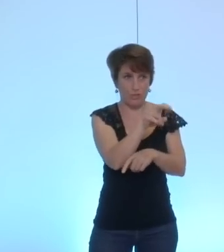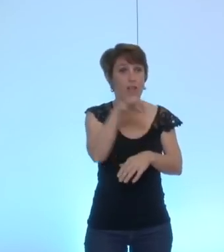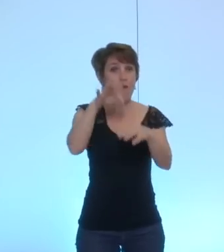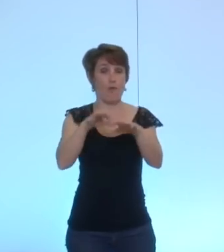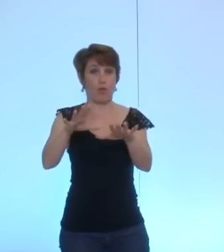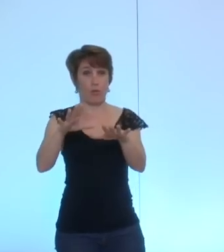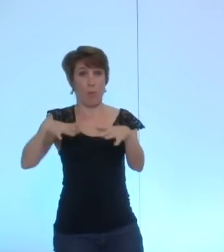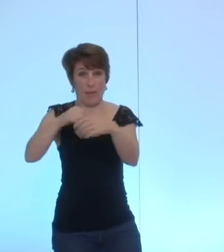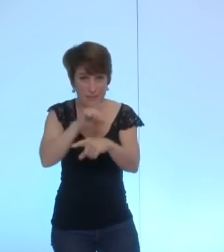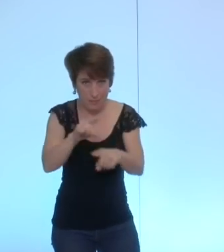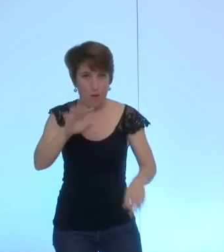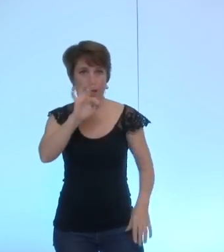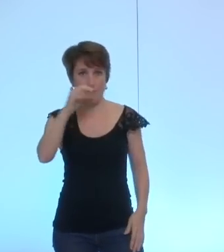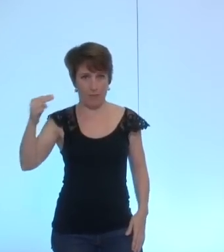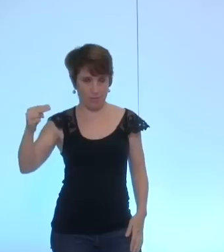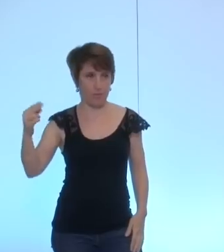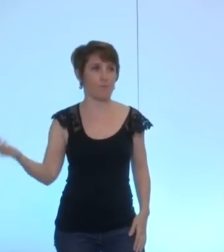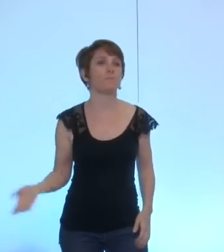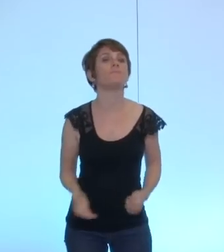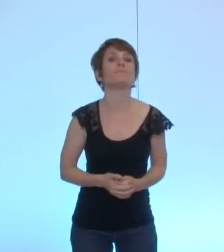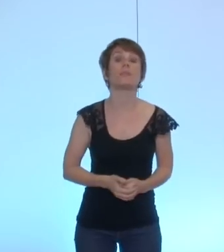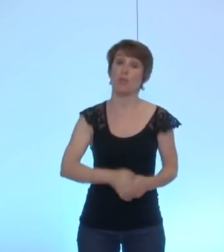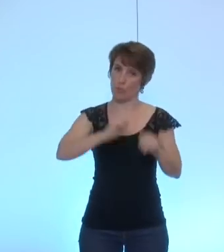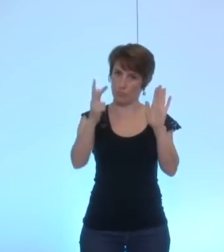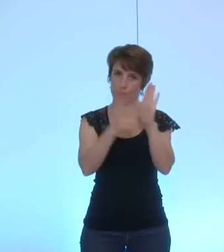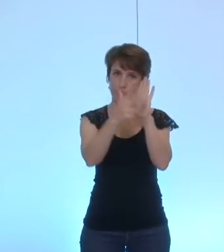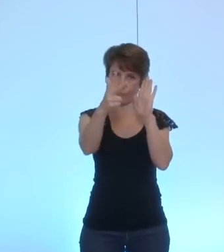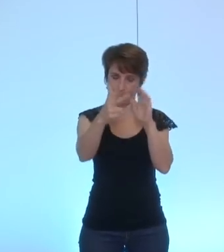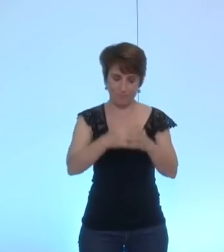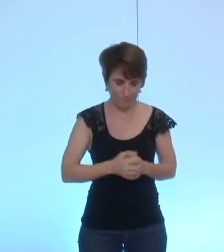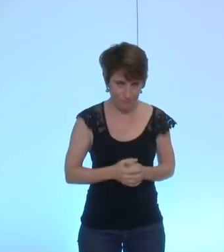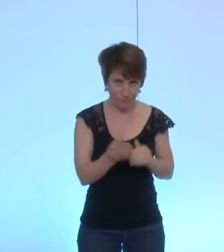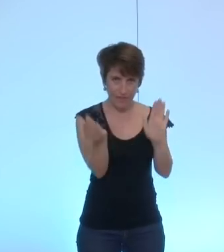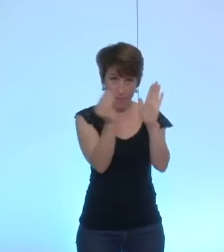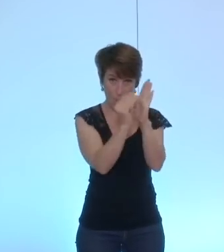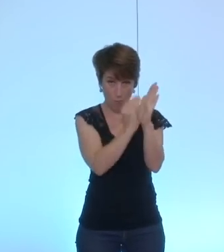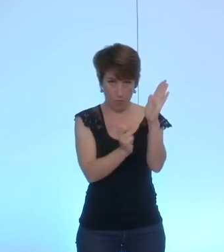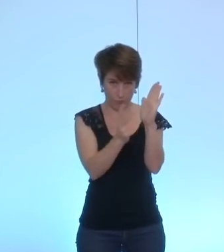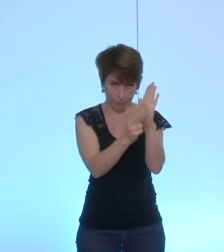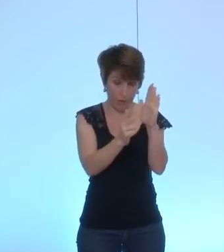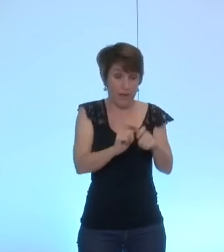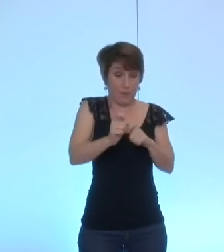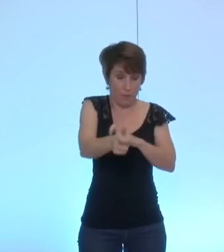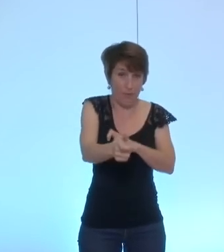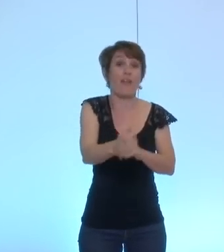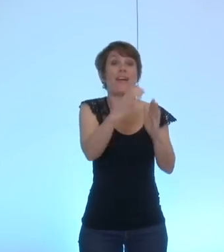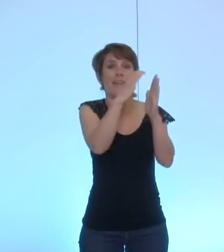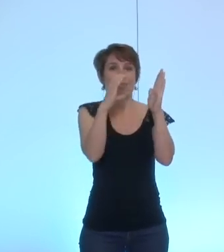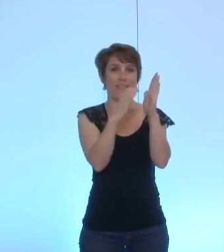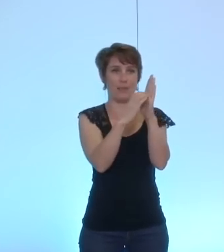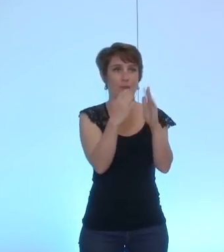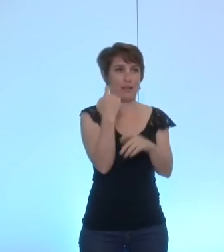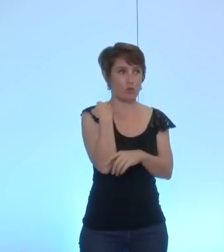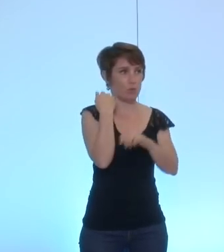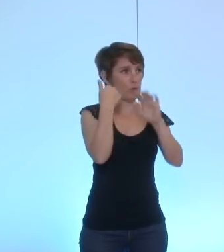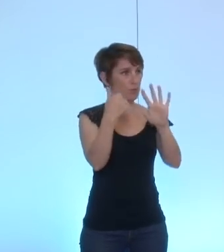pas part au vote le front national cet amendement est donc adopté et je mets maintenant au voie la délibération numéro 6